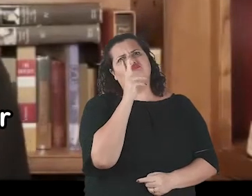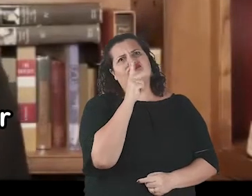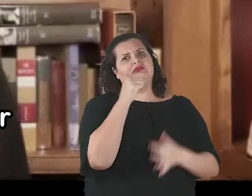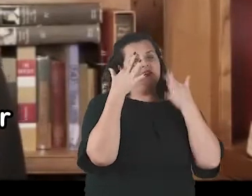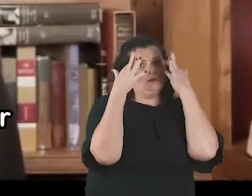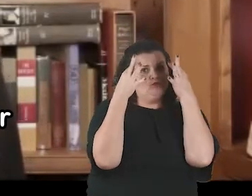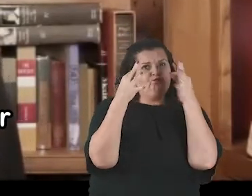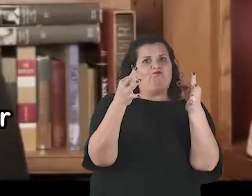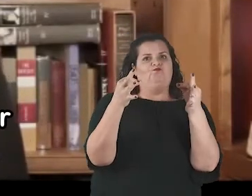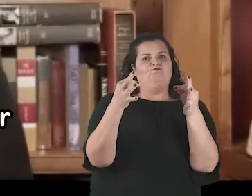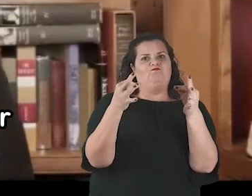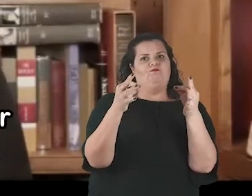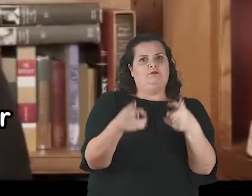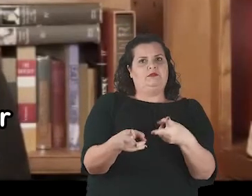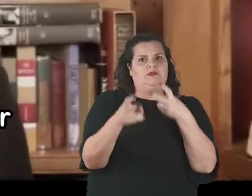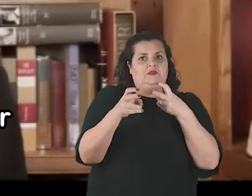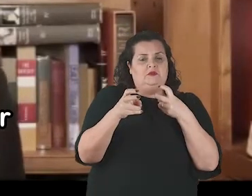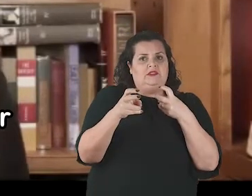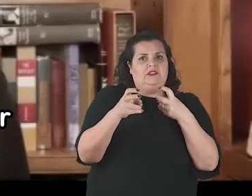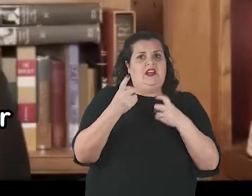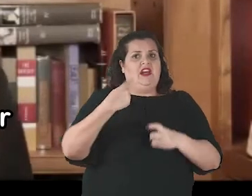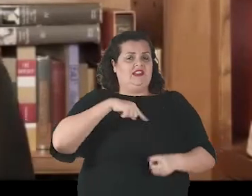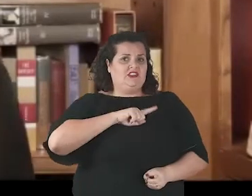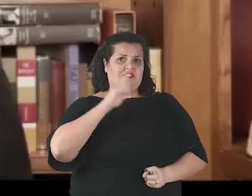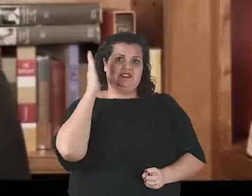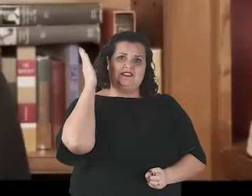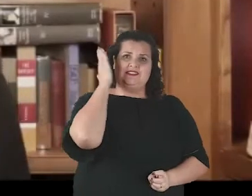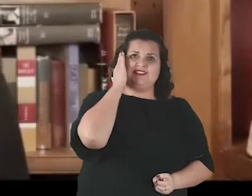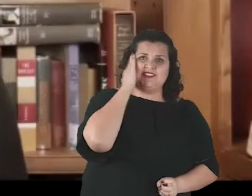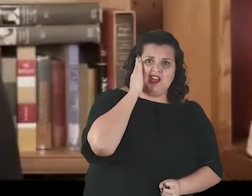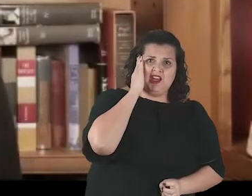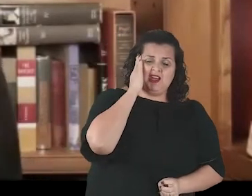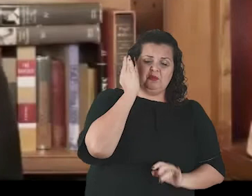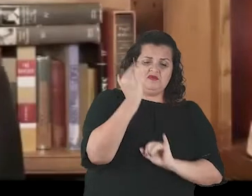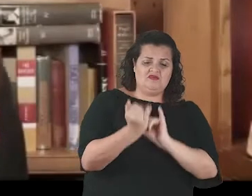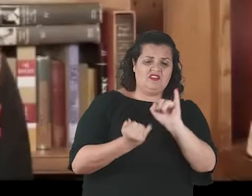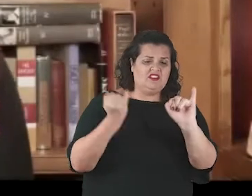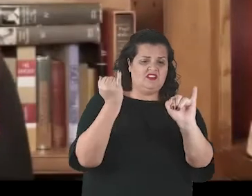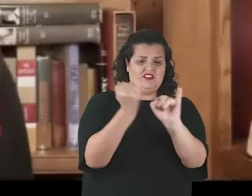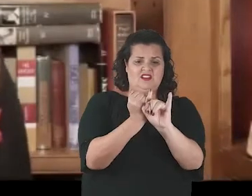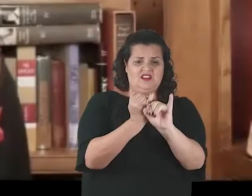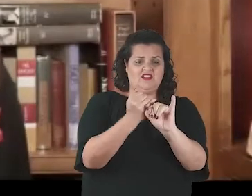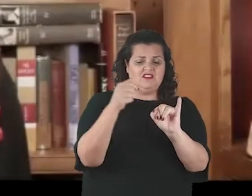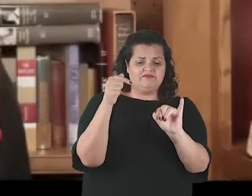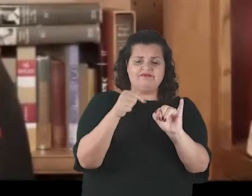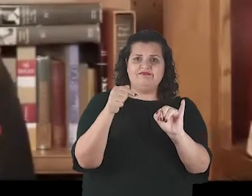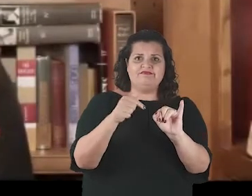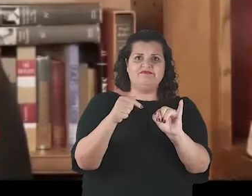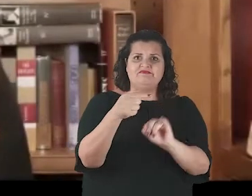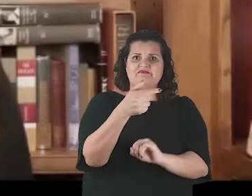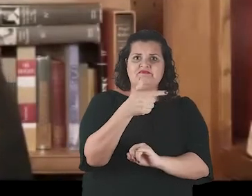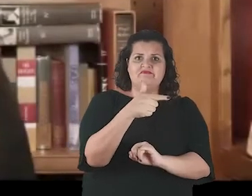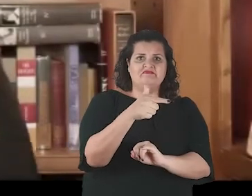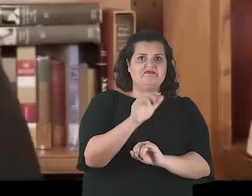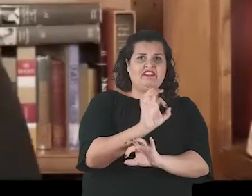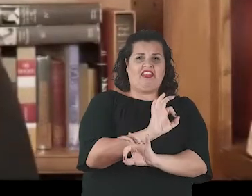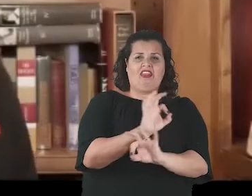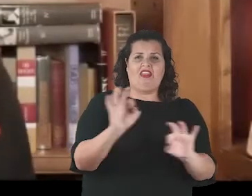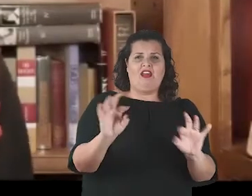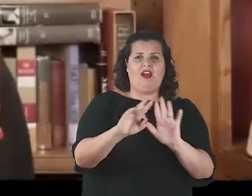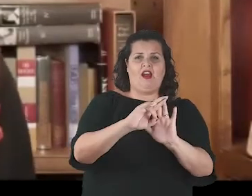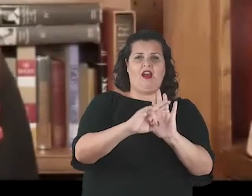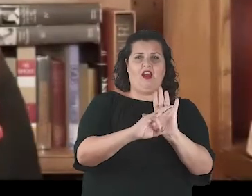see that there is no cyberspace, that there is no emperor, emperor, there is no